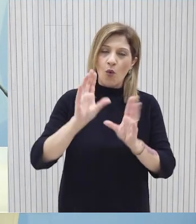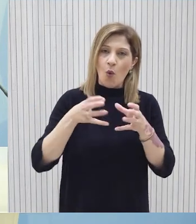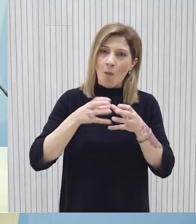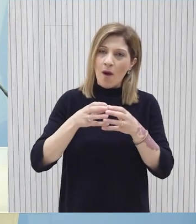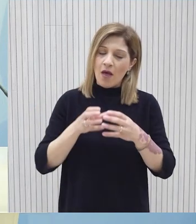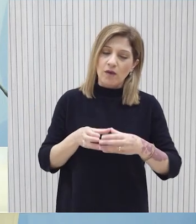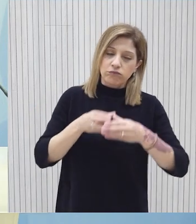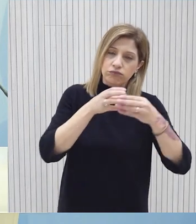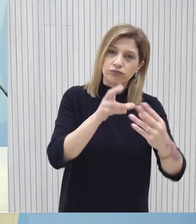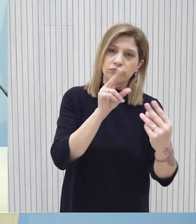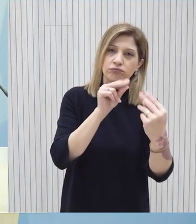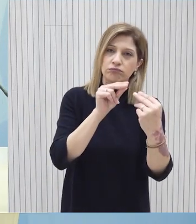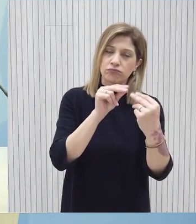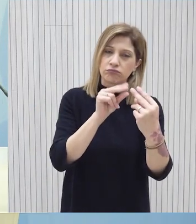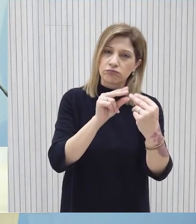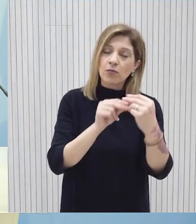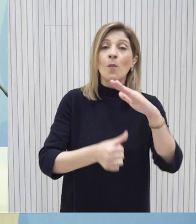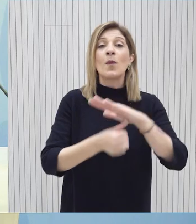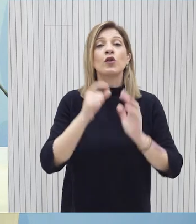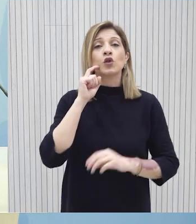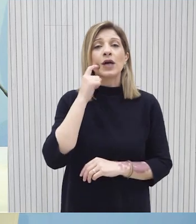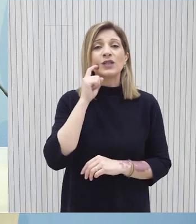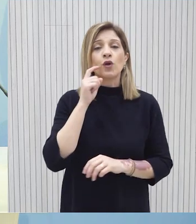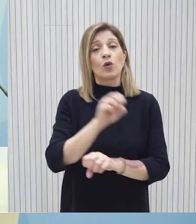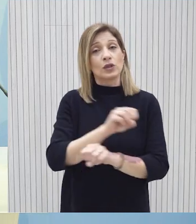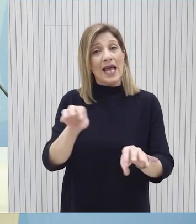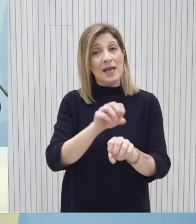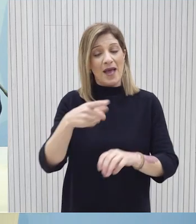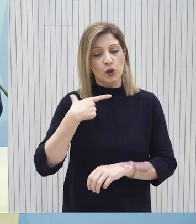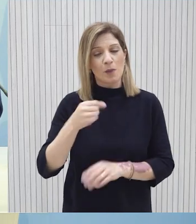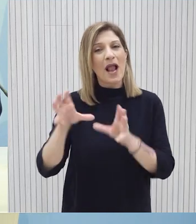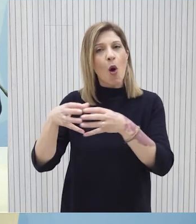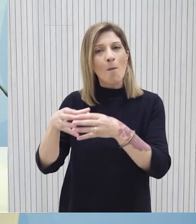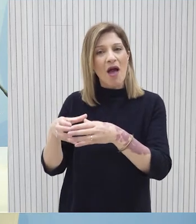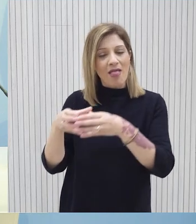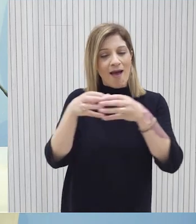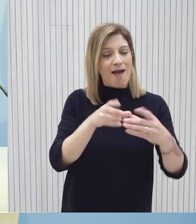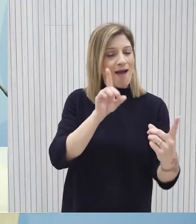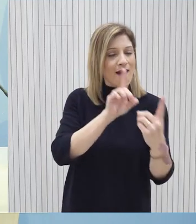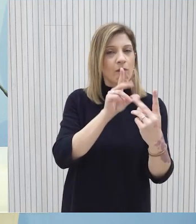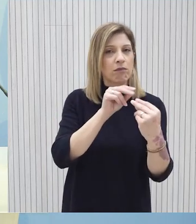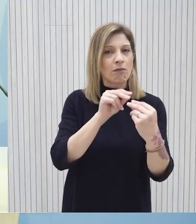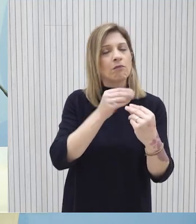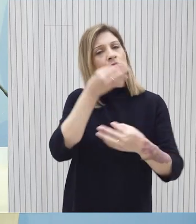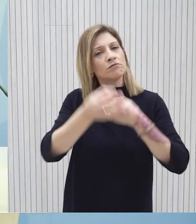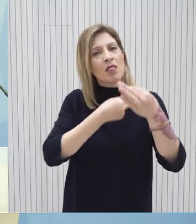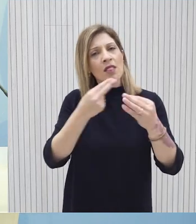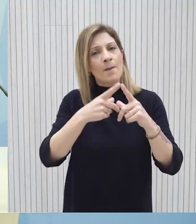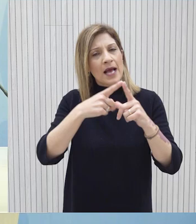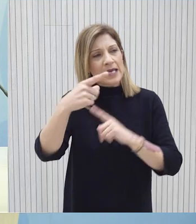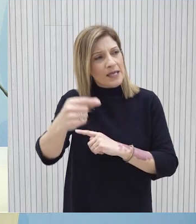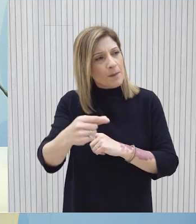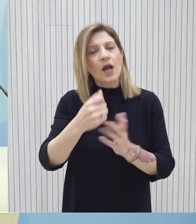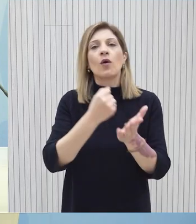Parliamentary Group for Cyprus. Ο πρόεδρος Χρυστοδουλίδης ενημέρωσε τα μέλη της αντιπροσωπίας για τις τελευταίες εξέλιξεις στο Κυπριακό